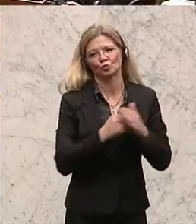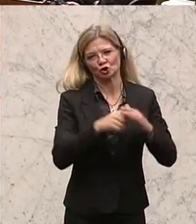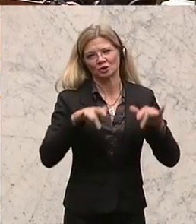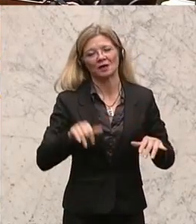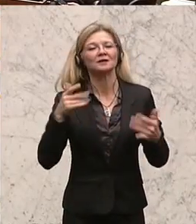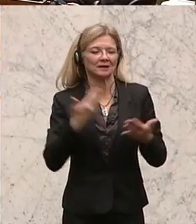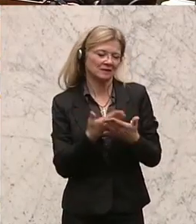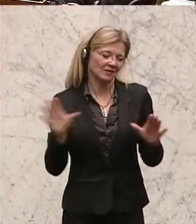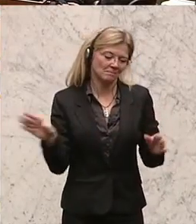nicht nachvollziehbar.